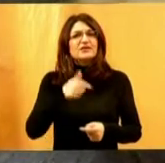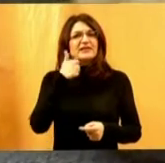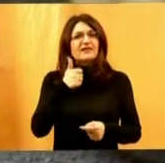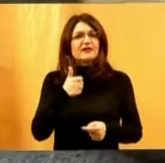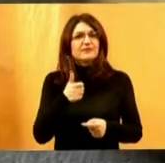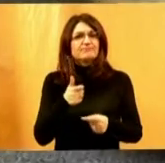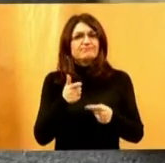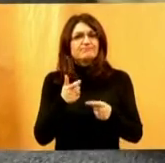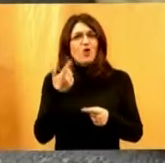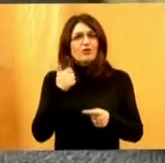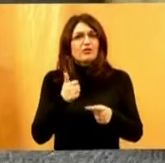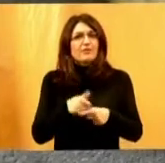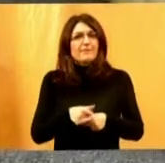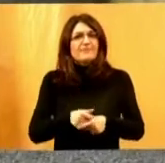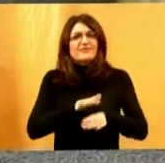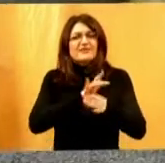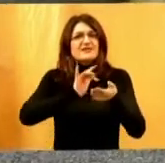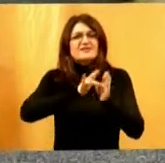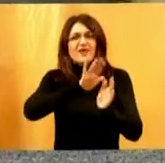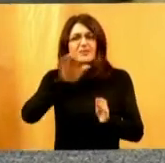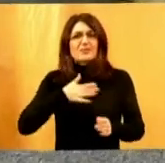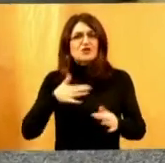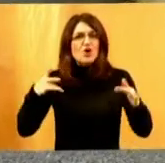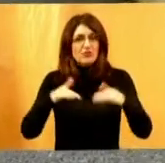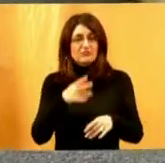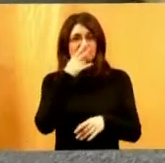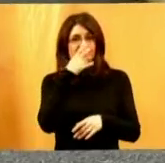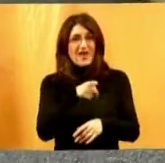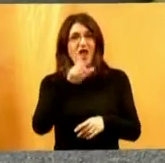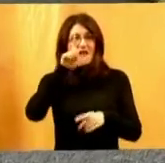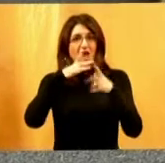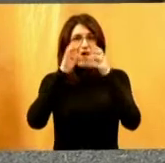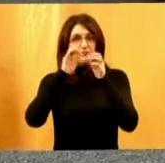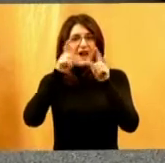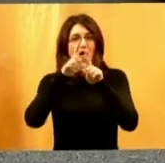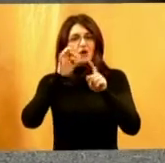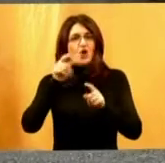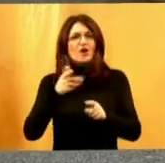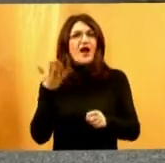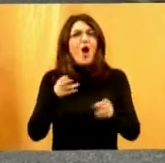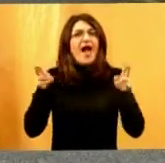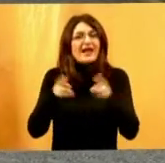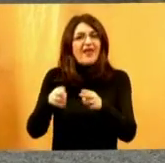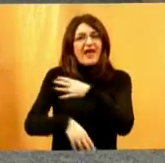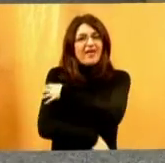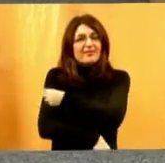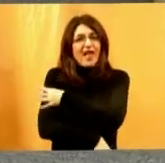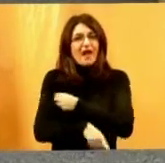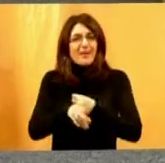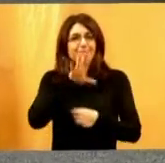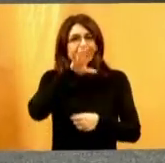od faktora. Svi su naši sugrađani uočili da su labradori kao kratko dlaki psi tu.